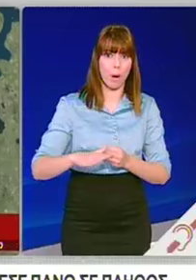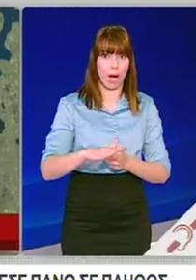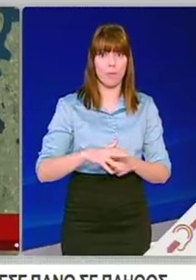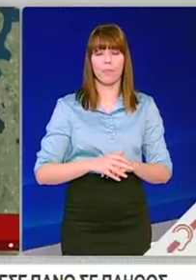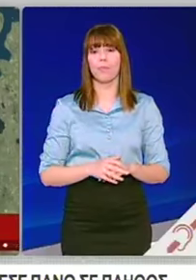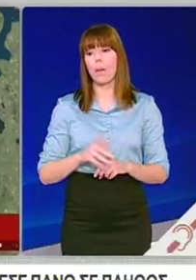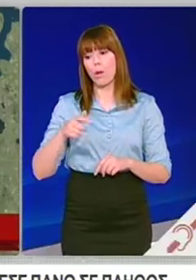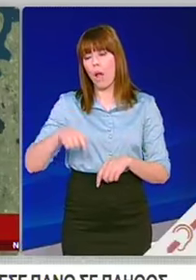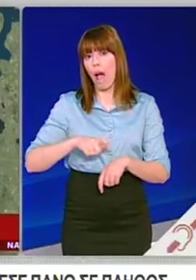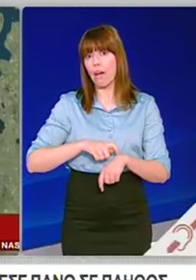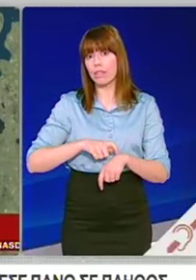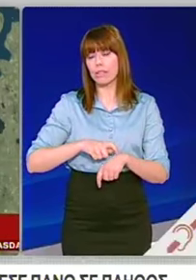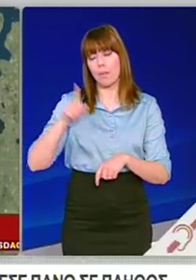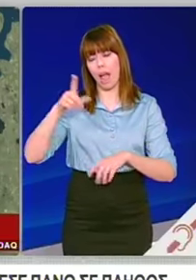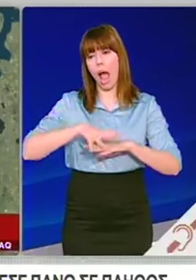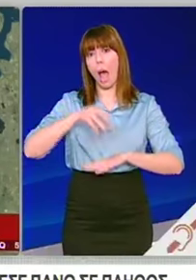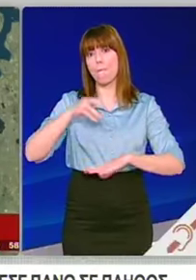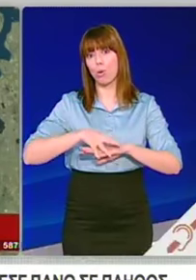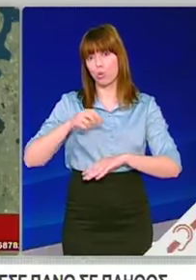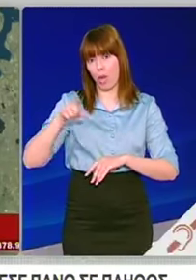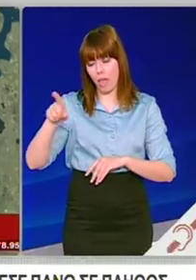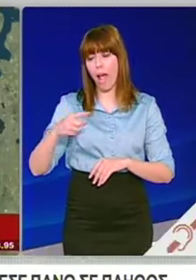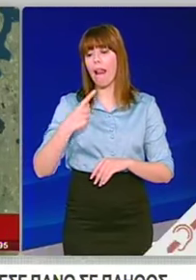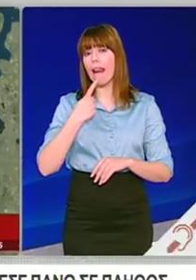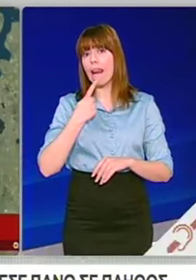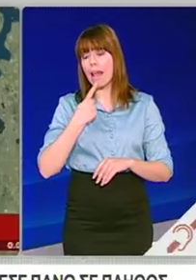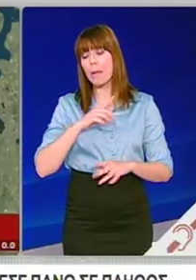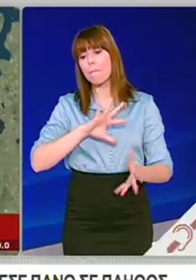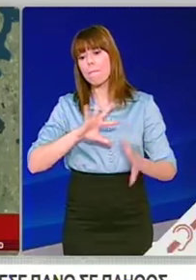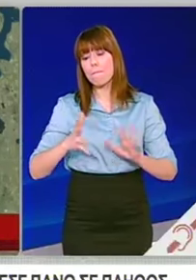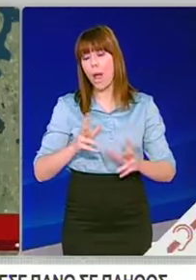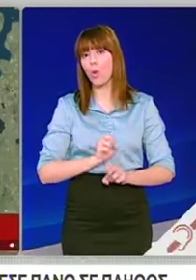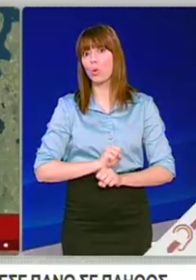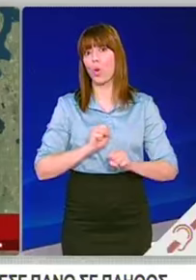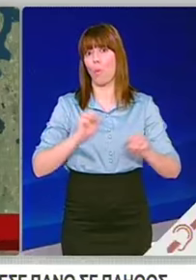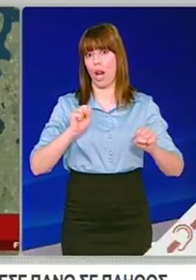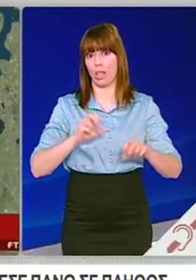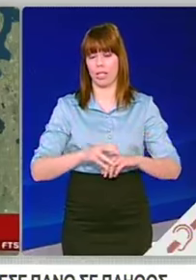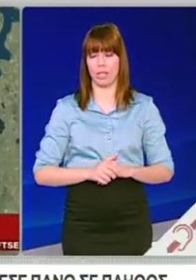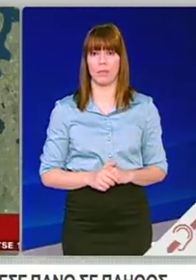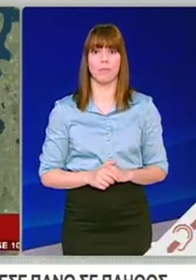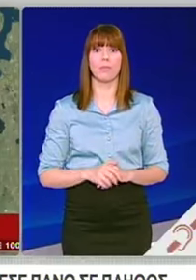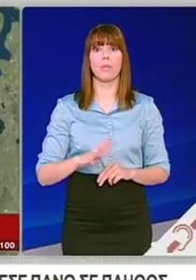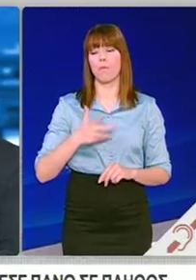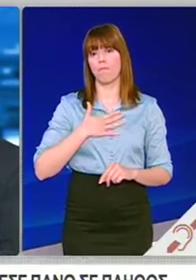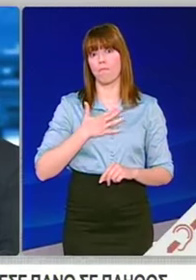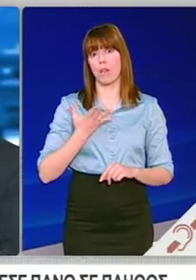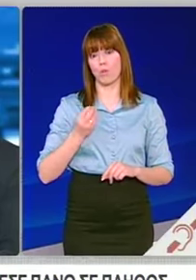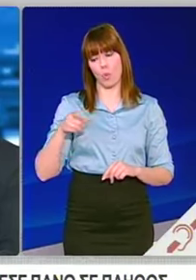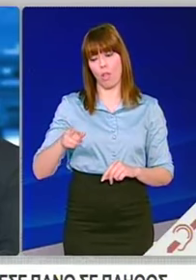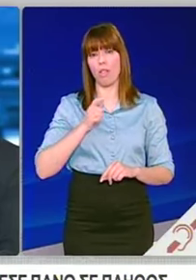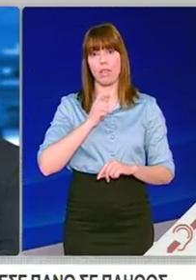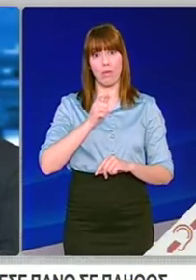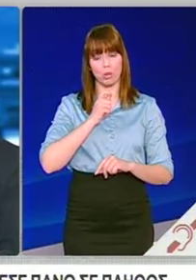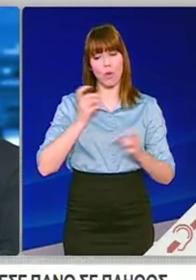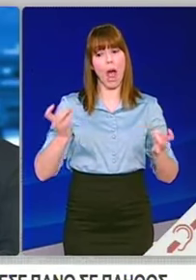Πάντως τα σουηδικά μέσα τείνουν το δάχτυλο προφανώς σε τρομοκρατική ενέργεια. Μάλιστα Γιώργος, ευχαριστώ πολύ τουλάχιστον προς το